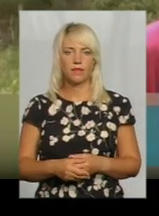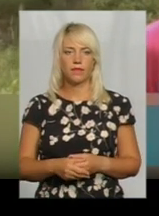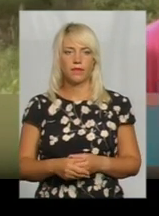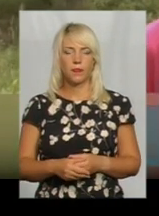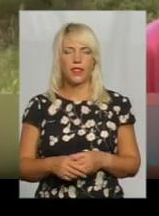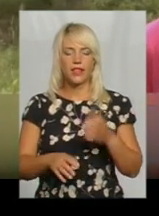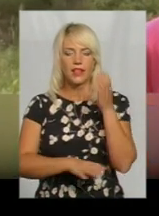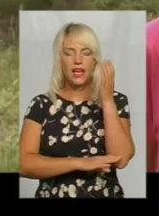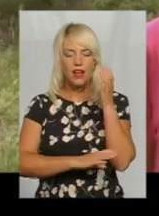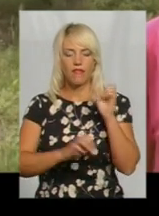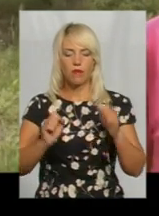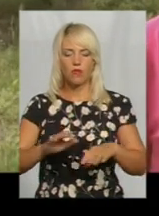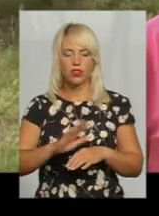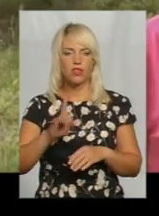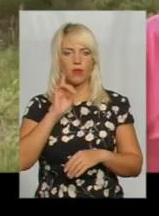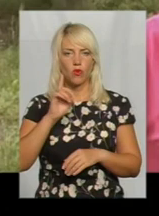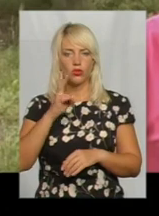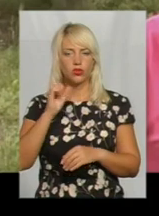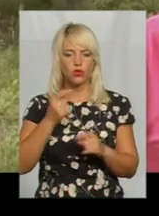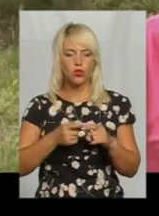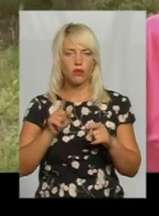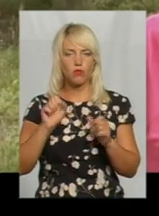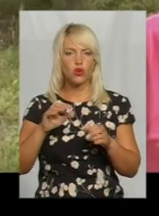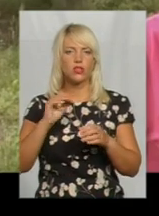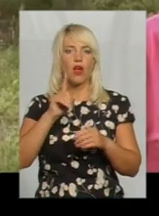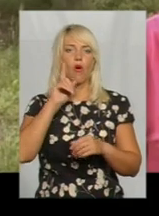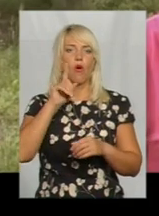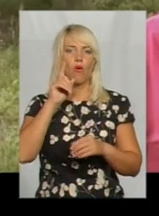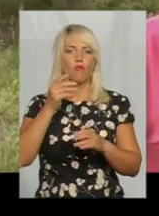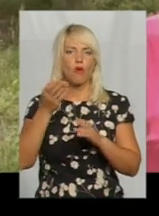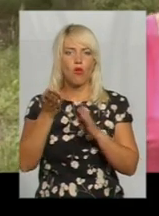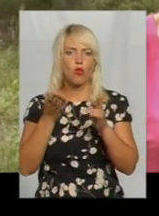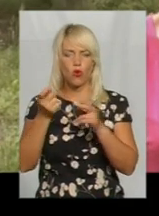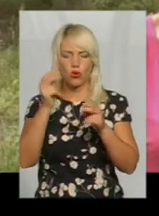велика, дерева може і не дуже молоді, але їх можна омолоджувати, а не врізати.